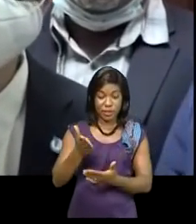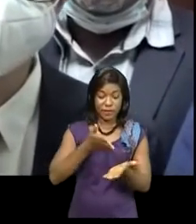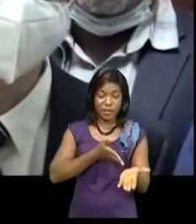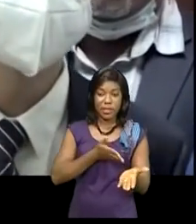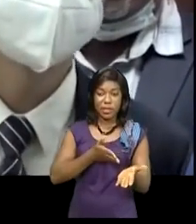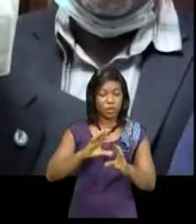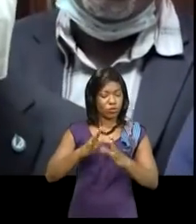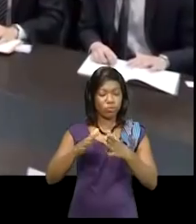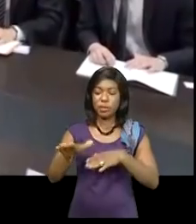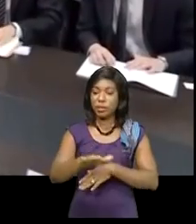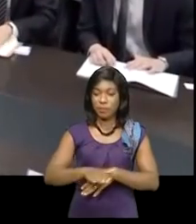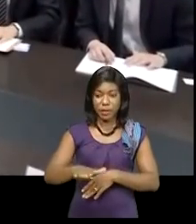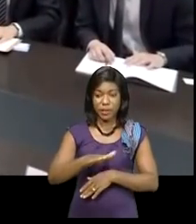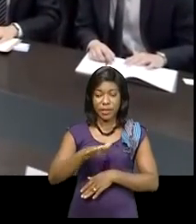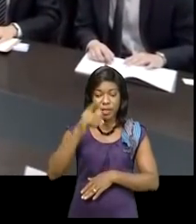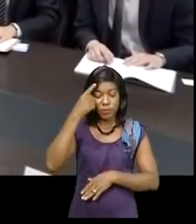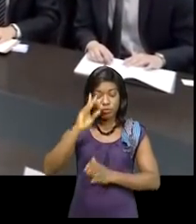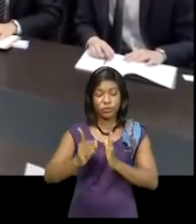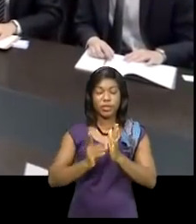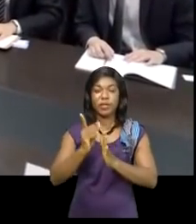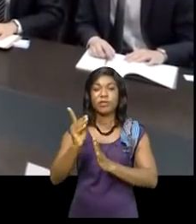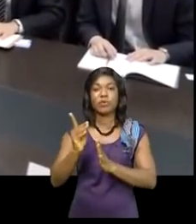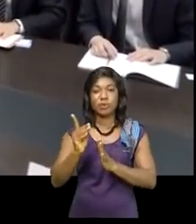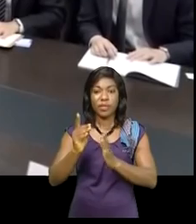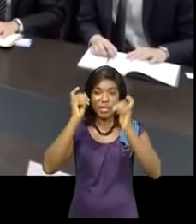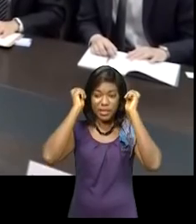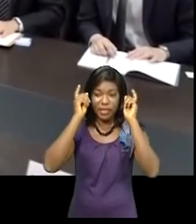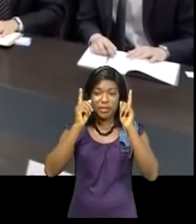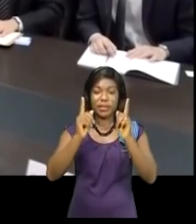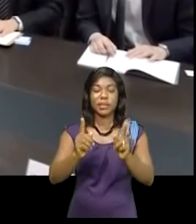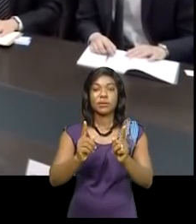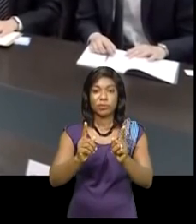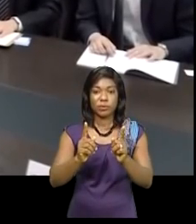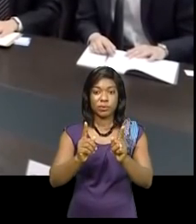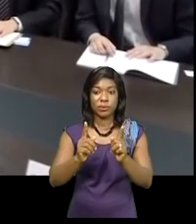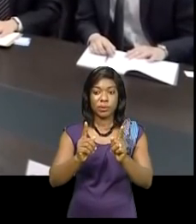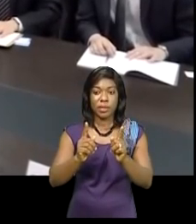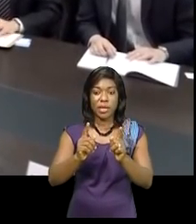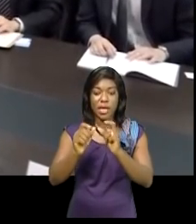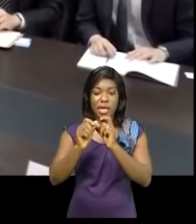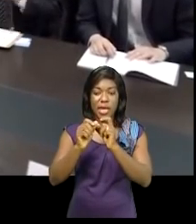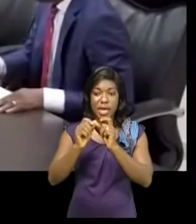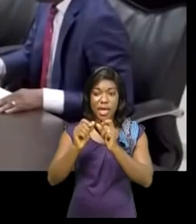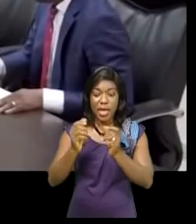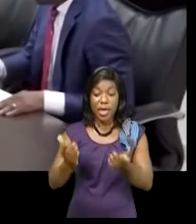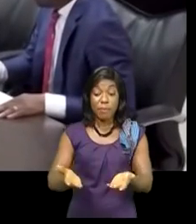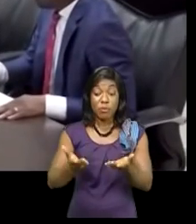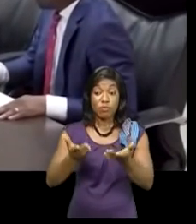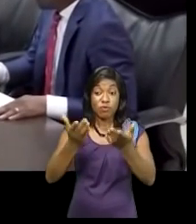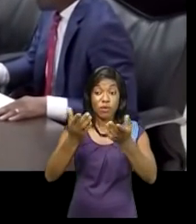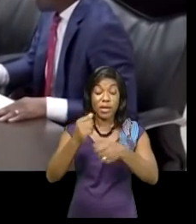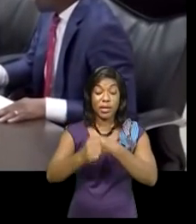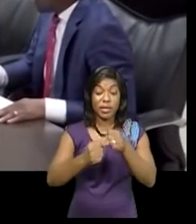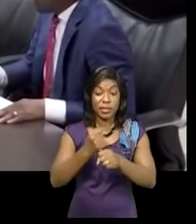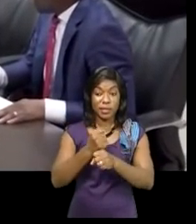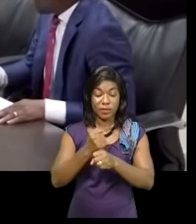tous les pays pour développer l'éducation et promouvoir l'emploi. La construction de